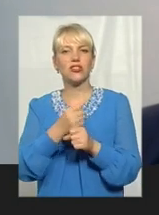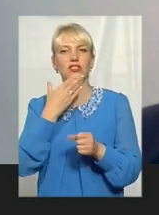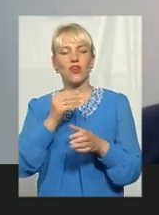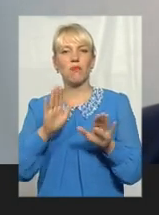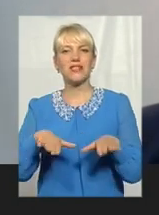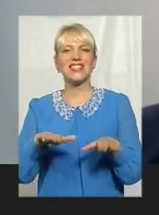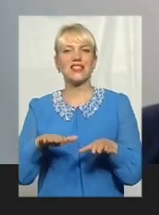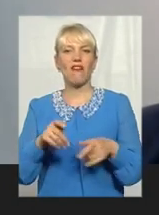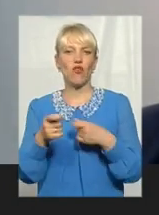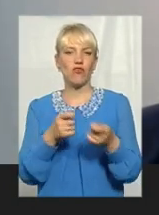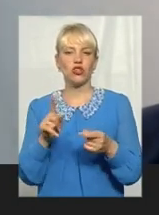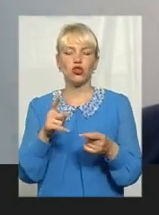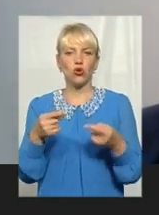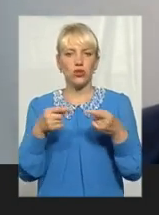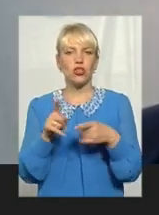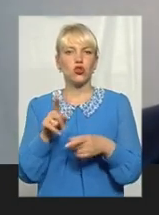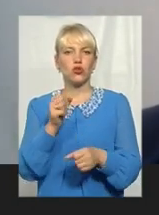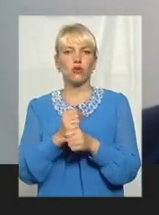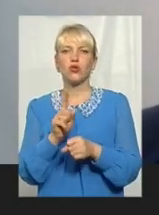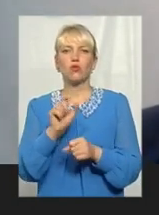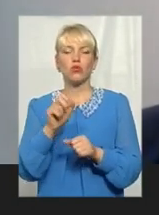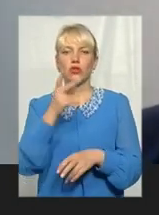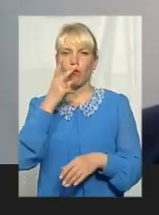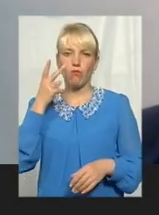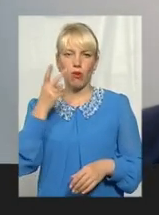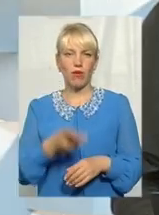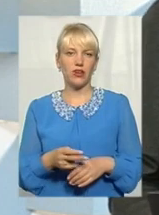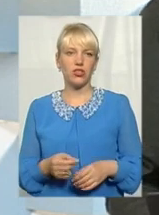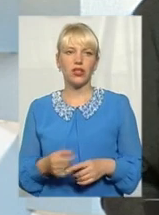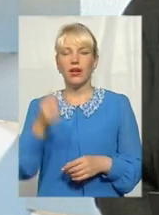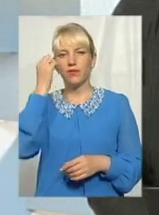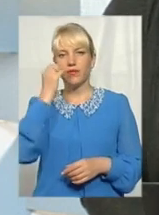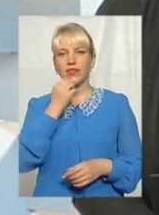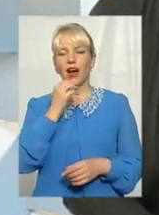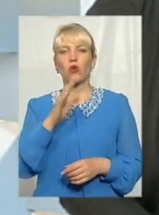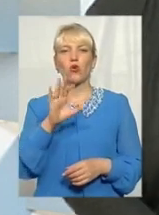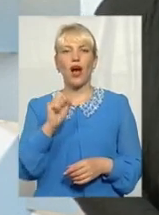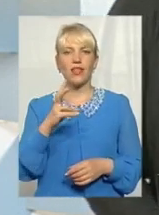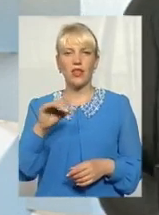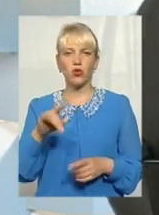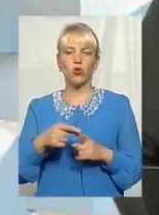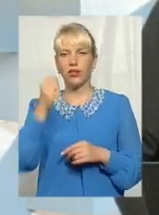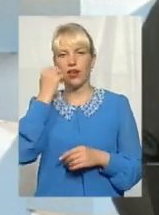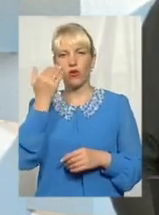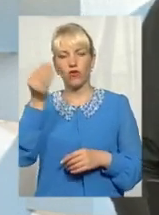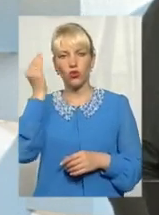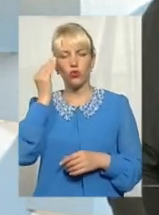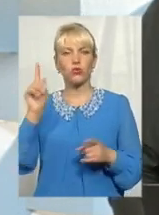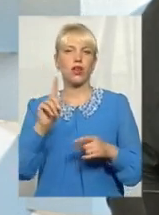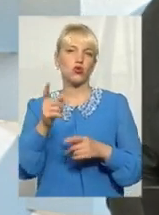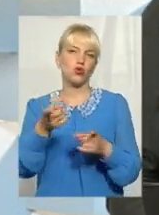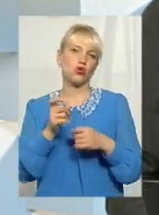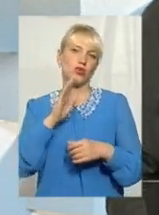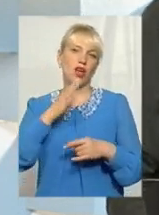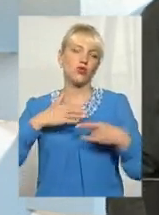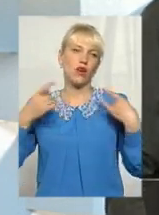конкретне, що можна побачити. Дякуємо, пана Анатолій, дякуємо за вашу думку і за те, що долучилися сьогодні до нашого ефіру.